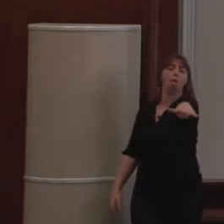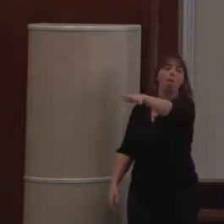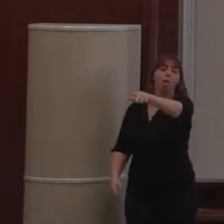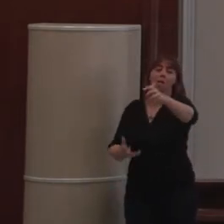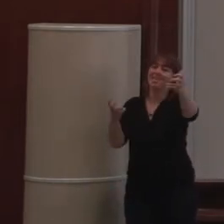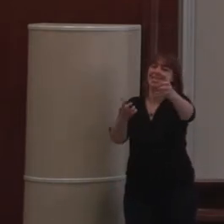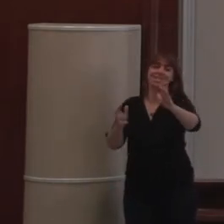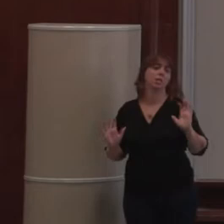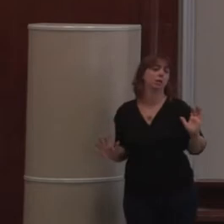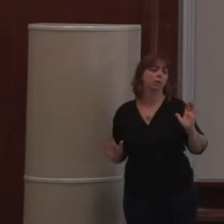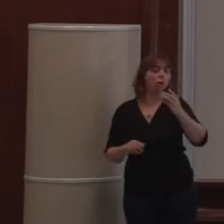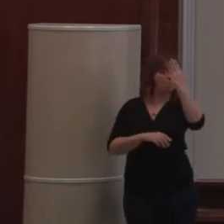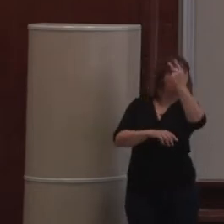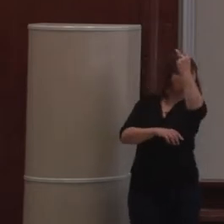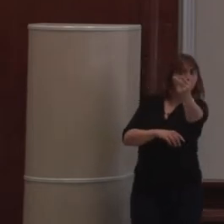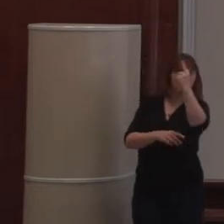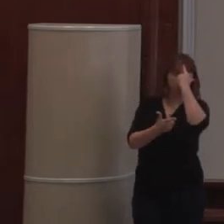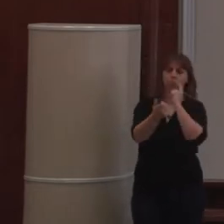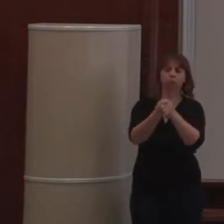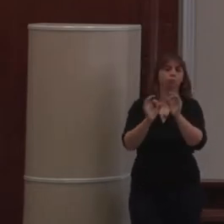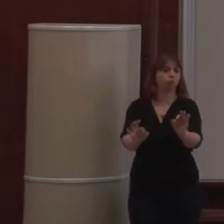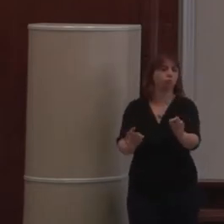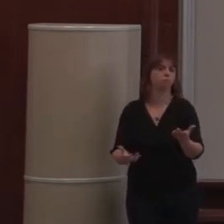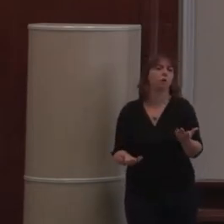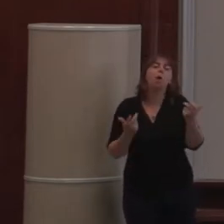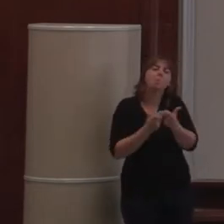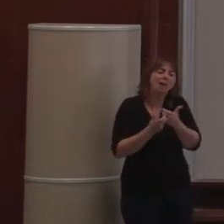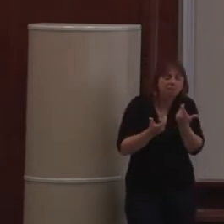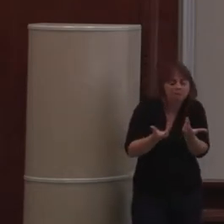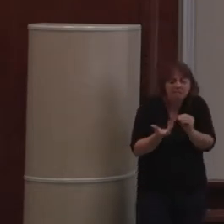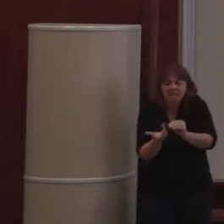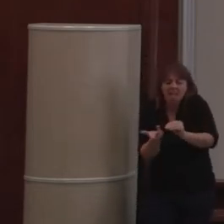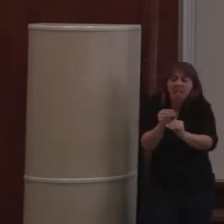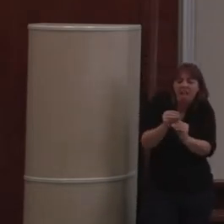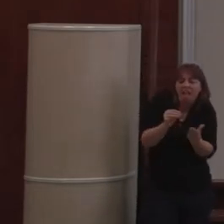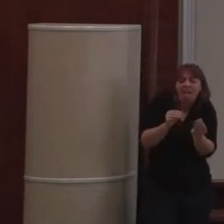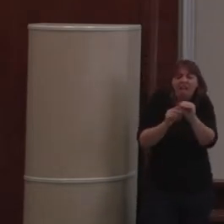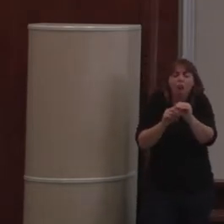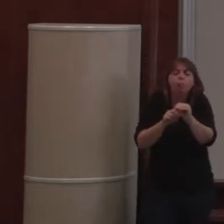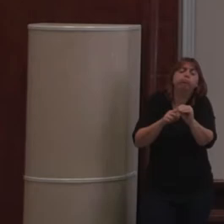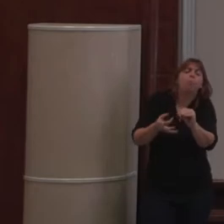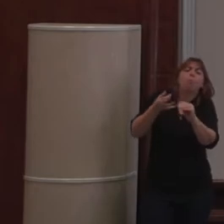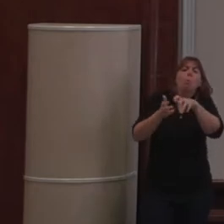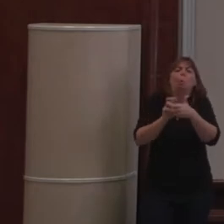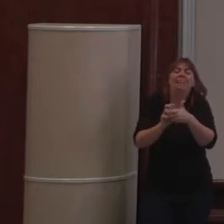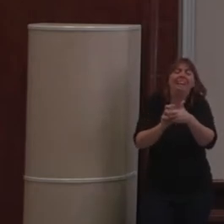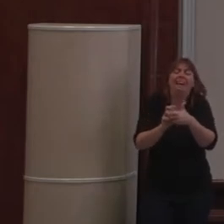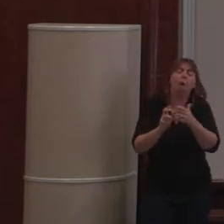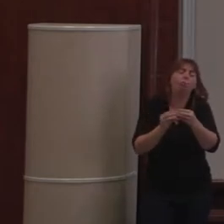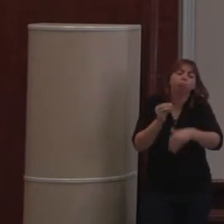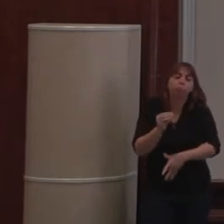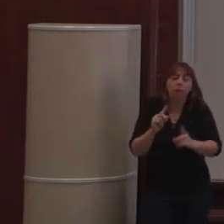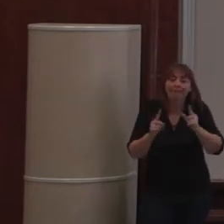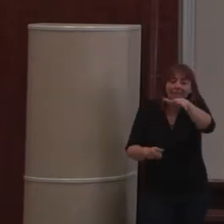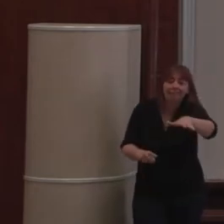connus. Ils sont valables. On ne pas dire aux gens, non mais non, on ne veut pas, on ne pas faire ça parce que c'est trop compliqué. Vous n'en avez pas vraiment besoin. Ils en ont vraiment besoin.